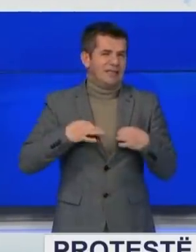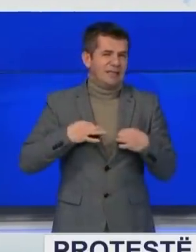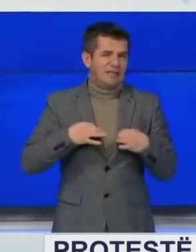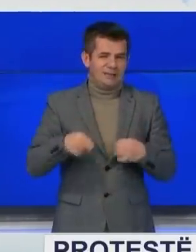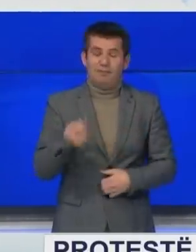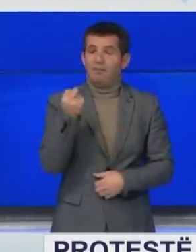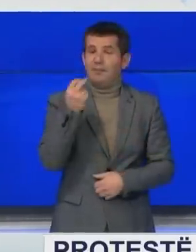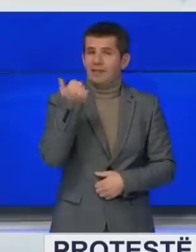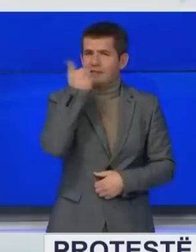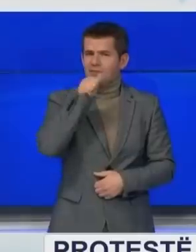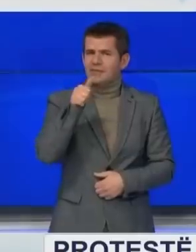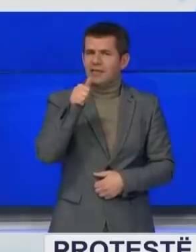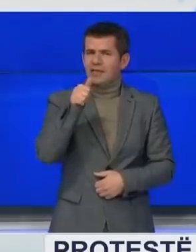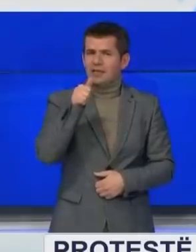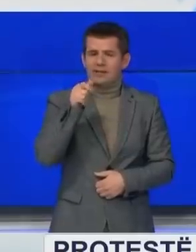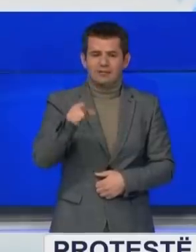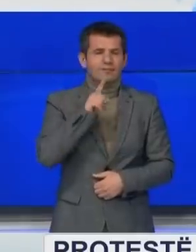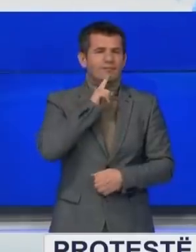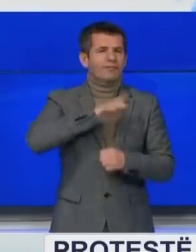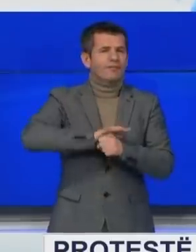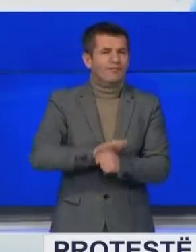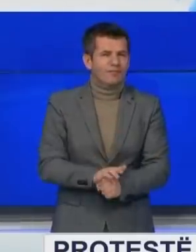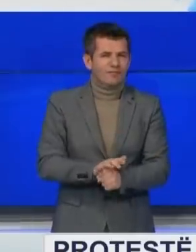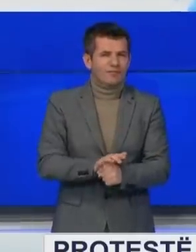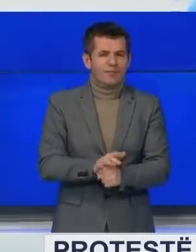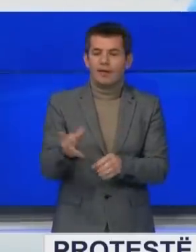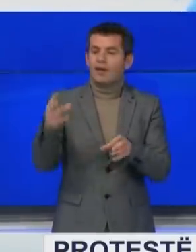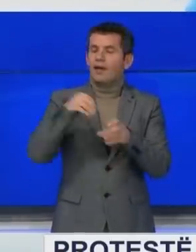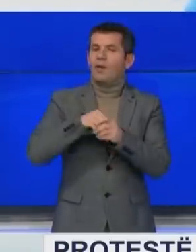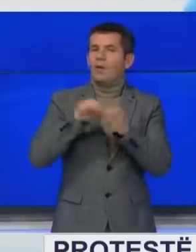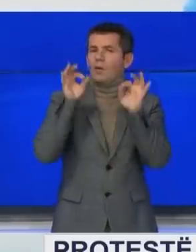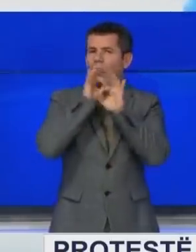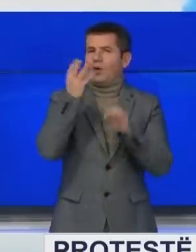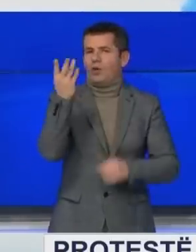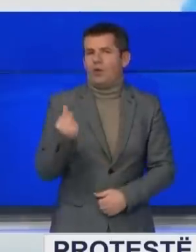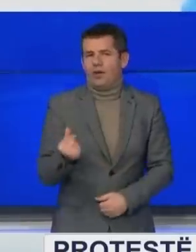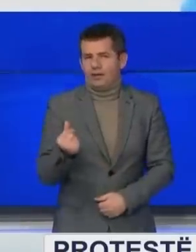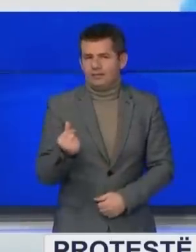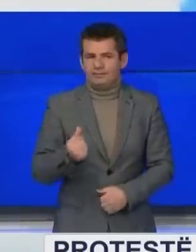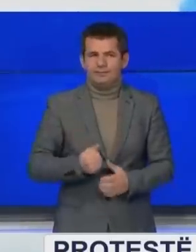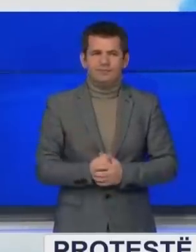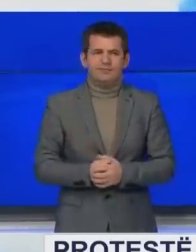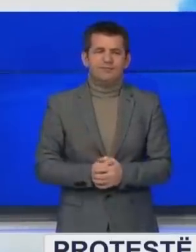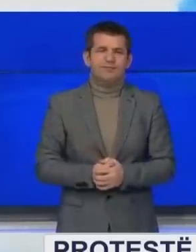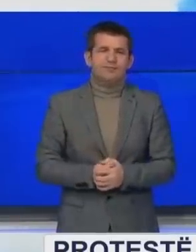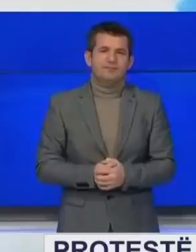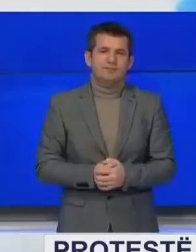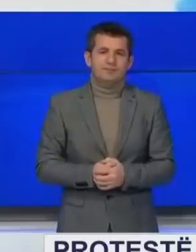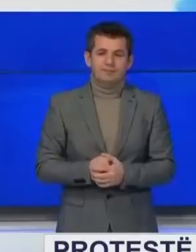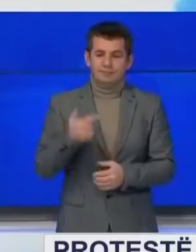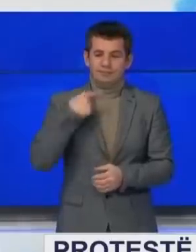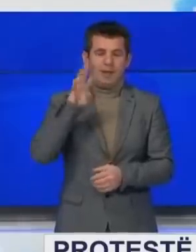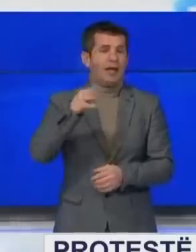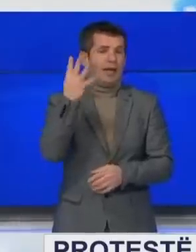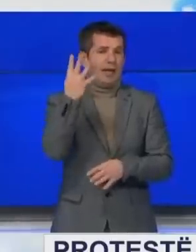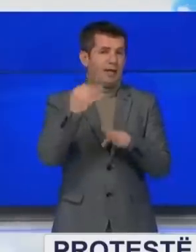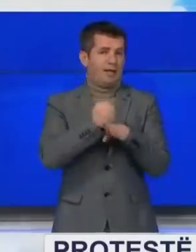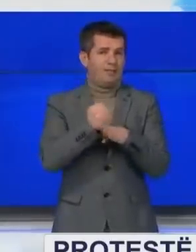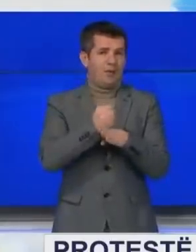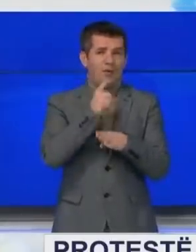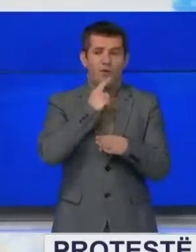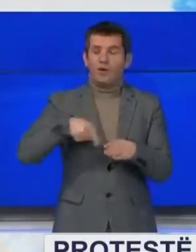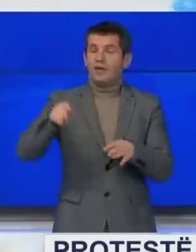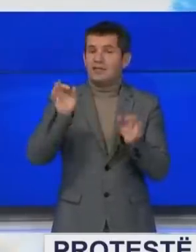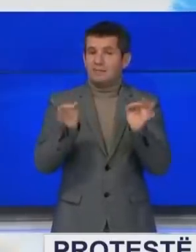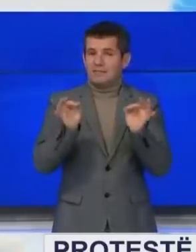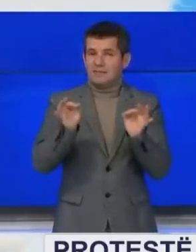shkaktës si që janë shprehur ata të diskriminimi dhe mos përshirje në paga. Po a 4 muaj që disa specializantë kanë